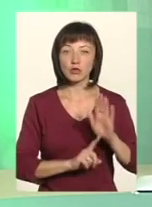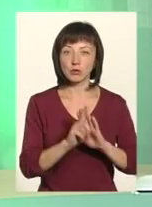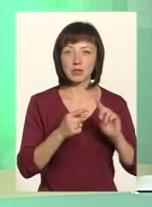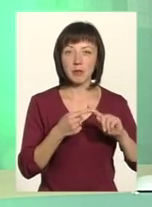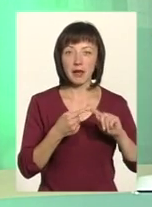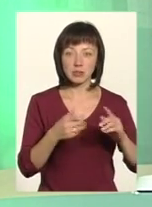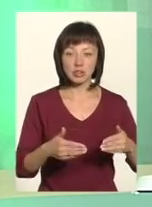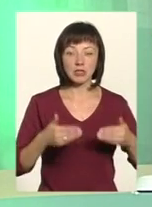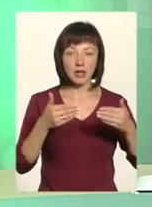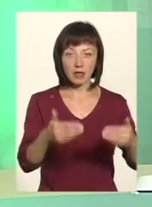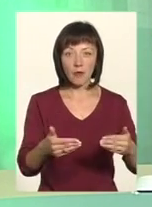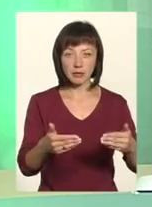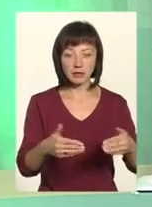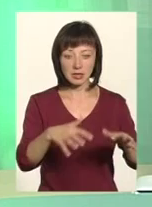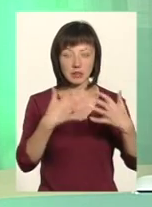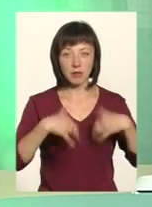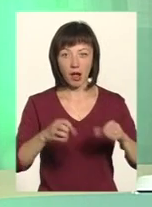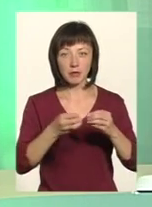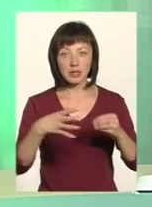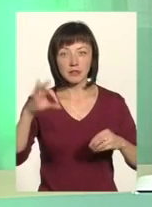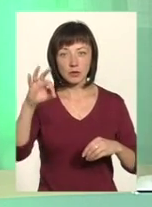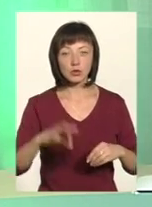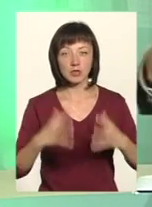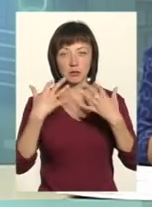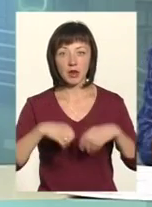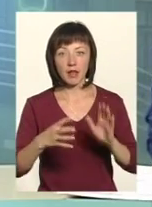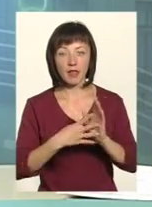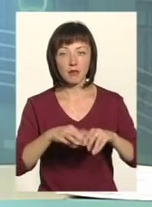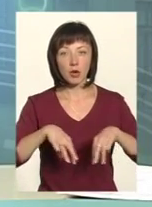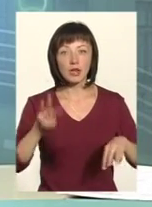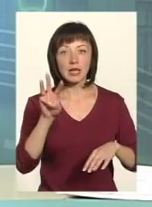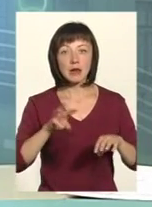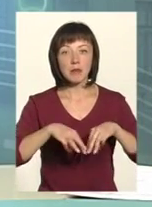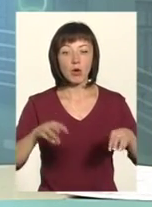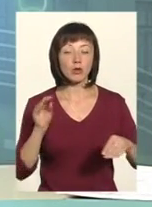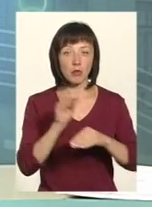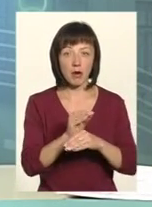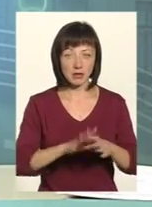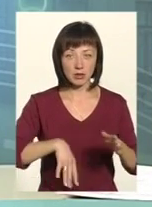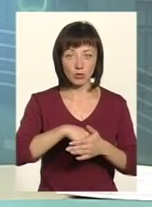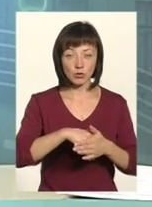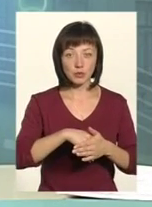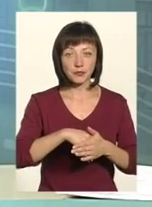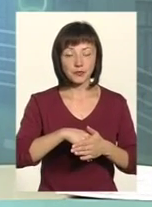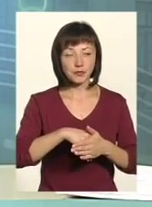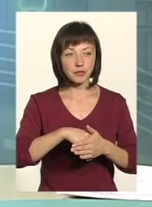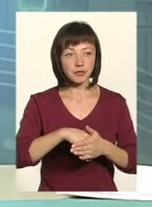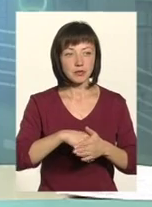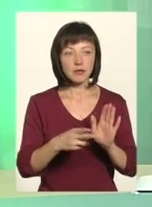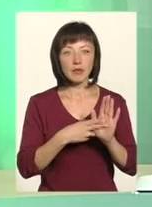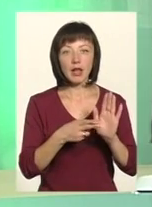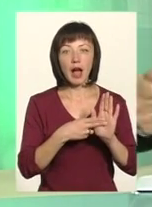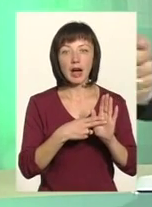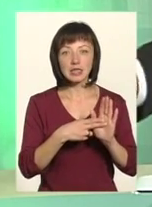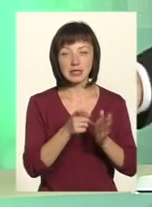перший етап, коли в нас забрали 15%, коли в нас забрали 9 мільйонів, а 3 мільйони тільки добавили за рахунок акцизу.